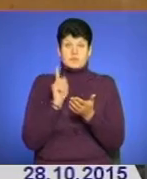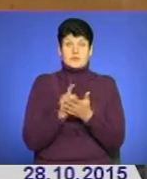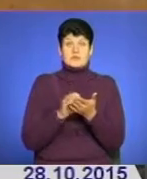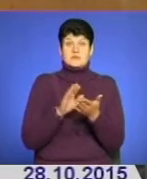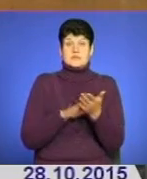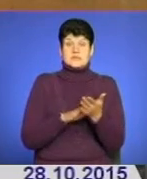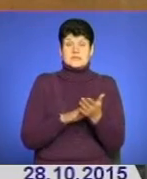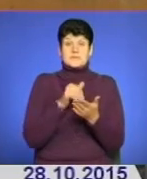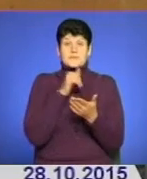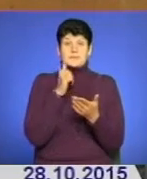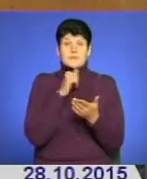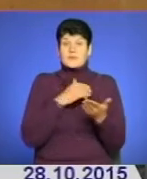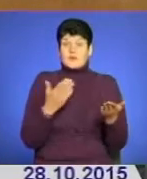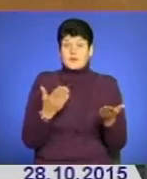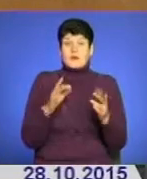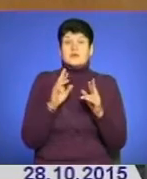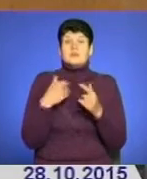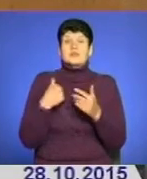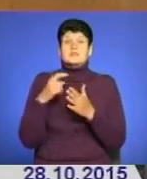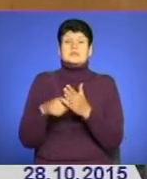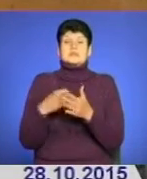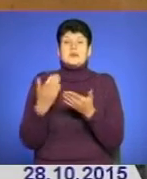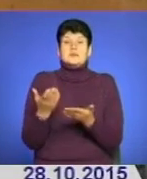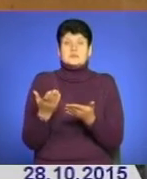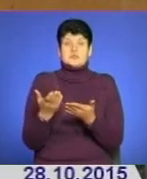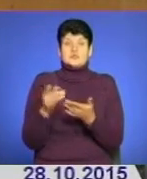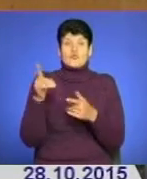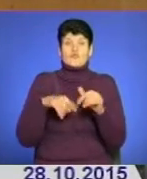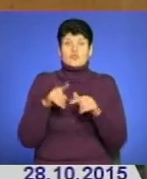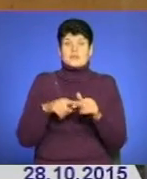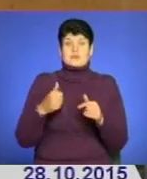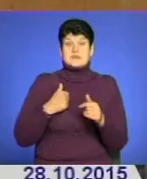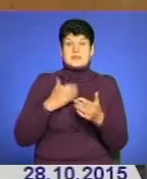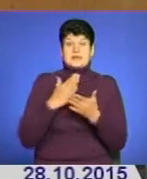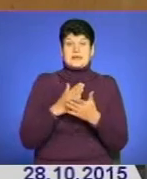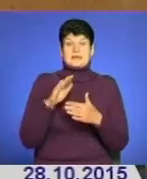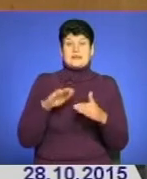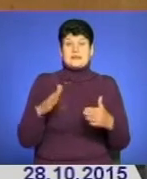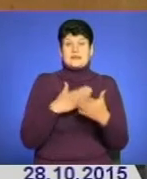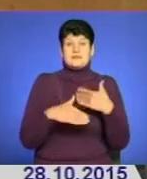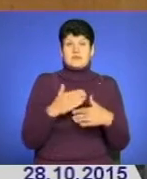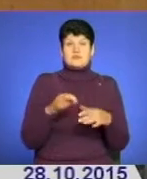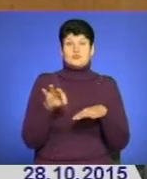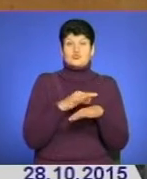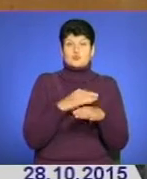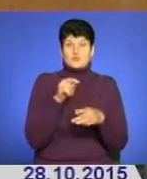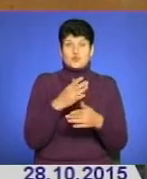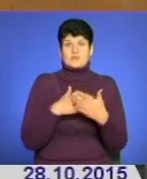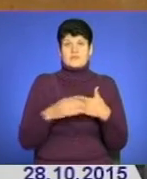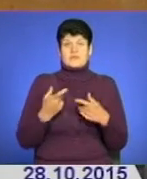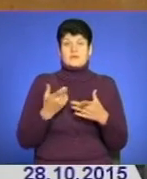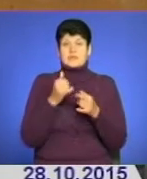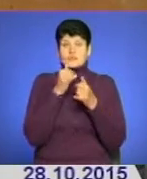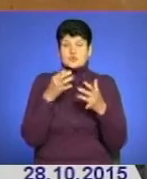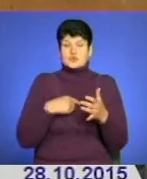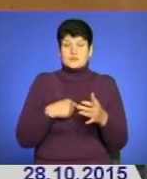закриті дані. Але, з другої сторони, як нам дізнатися, наприклад, що в родині бійця є дитина-інвалід або дружина в нього інвалід, і він не дає собі